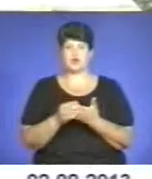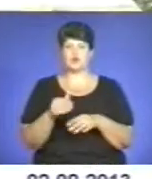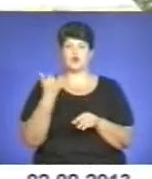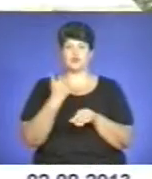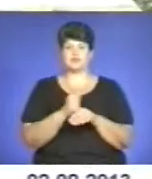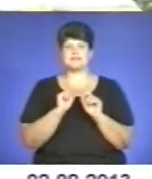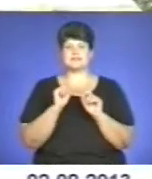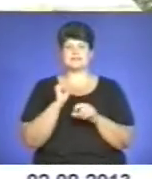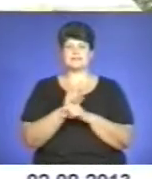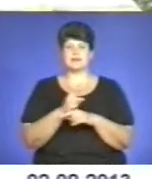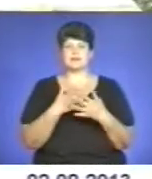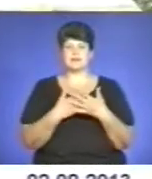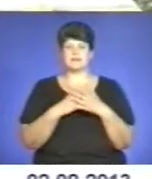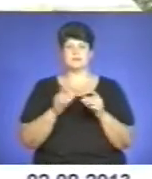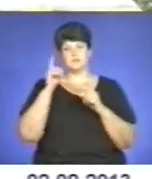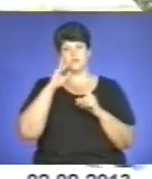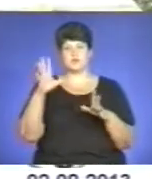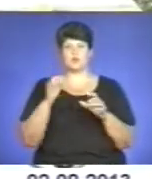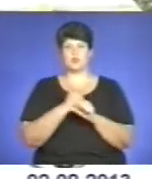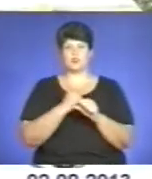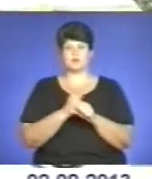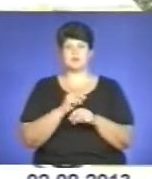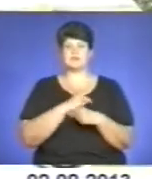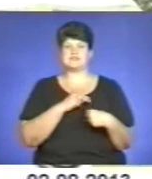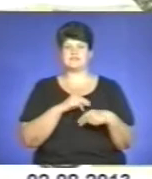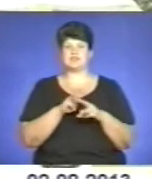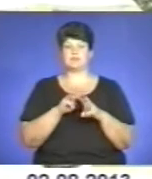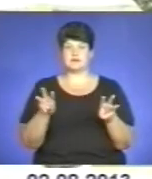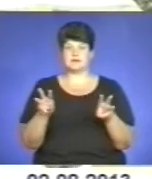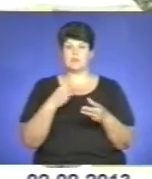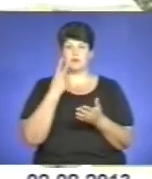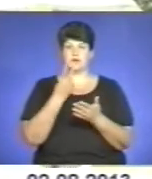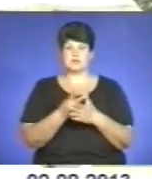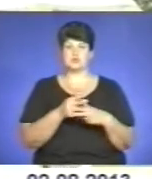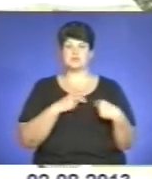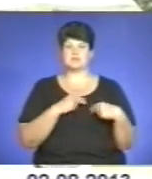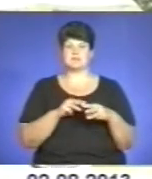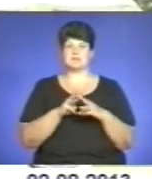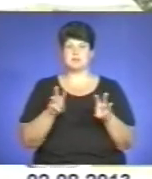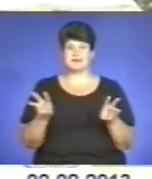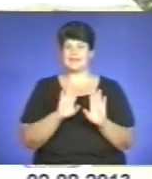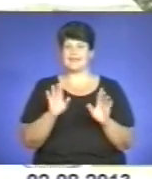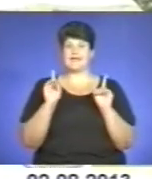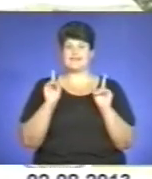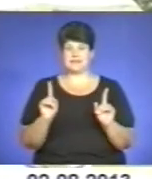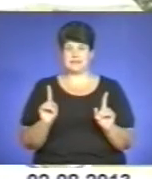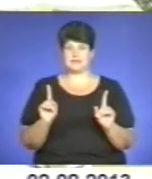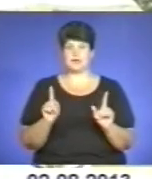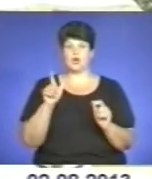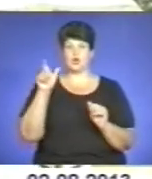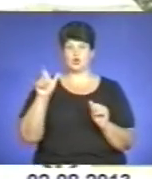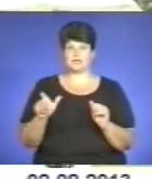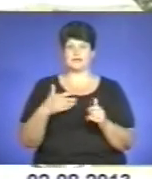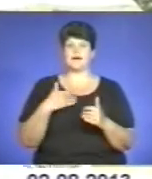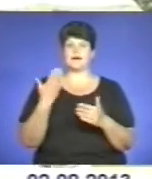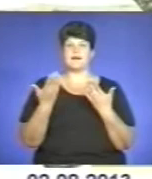– це популяризація роботи працівників міліції. Показати, що працівник міліції не тільки людина, яка